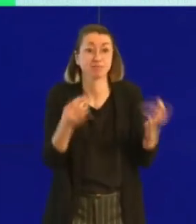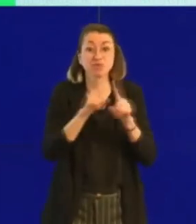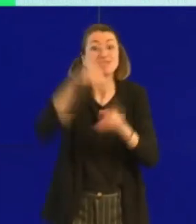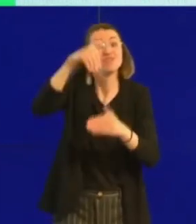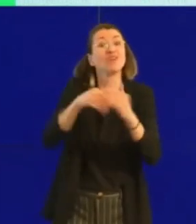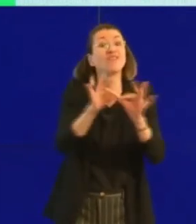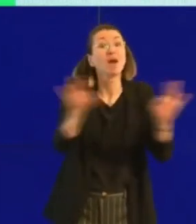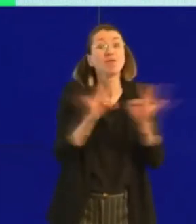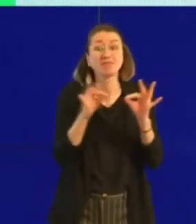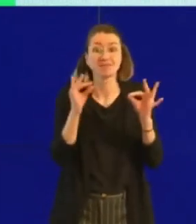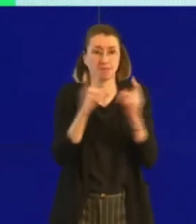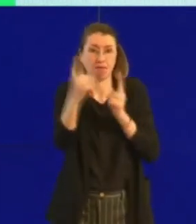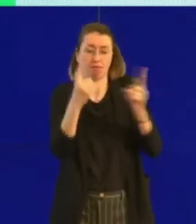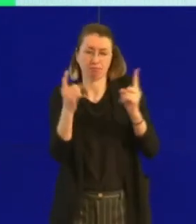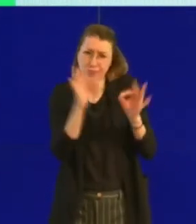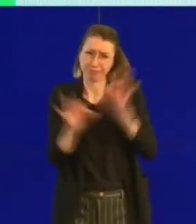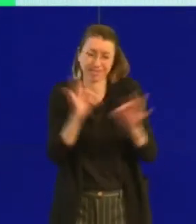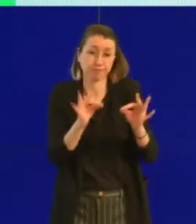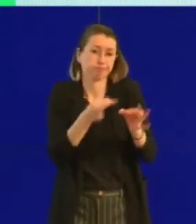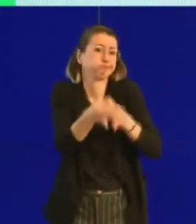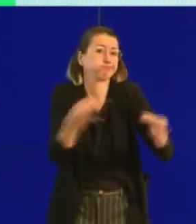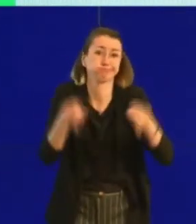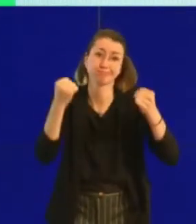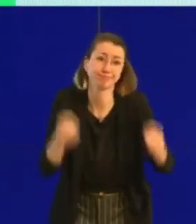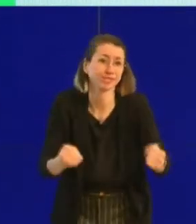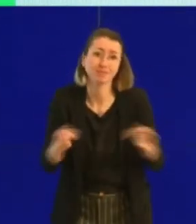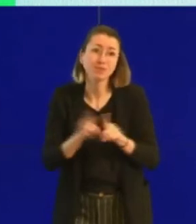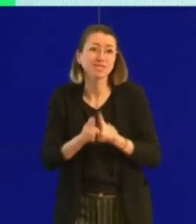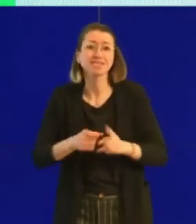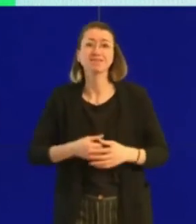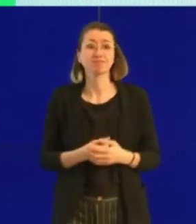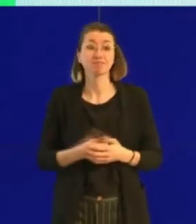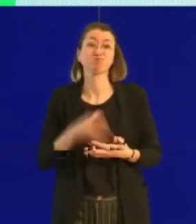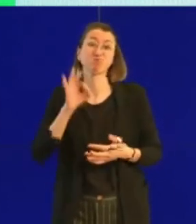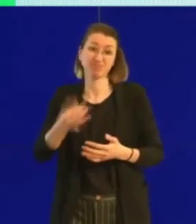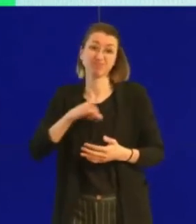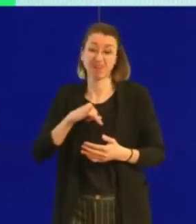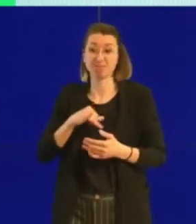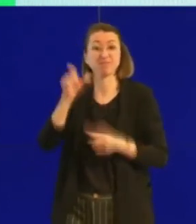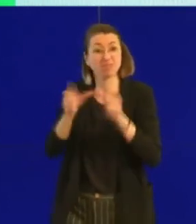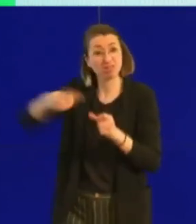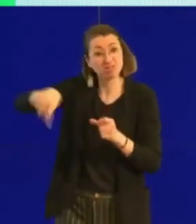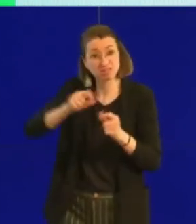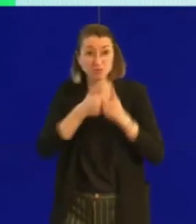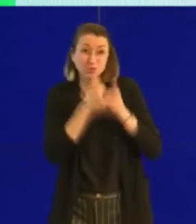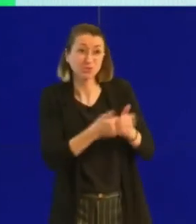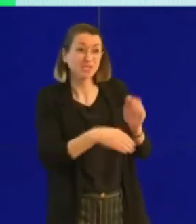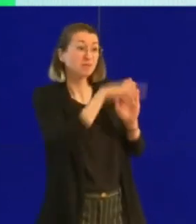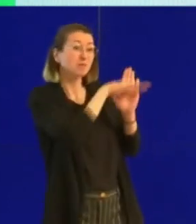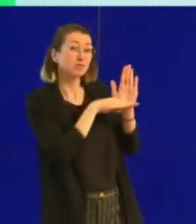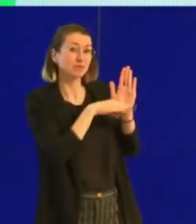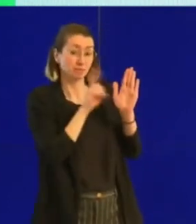ce sont des personnes qui ont respecté les règles, mais une fois que le virus est dans la famille, on peut s'attendre à ce que d'autres personnes